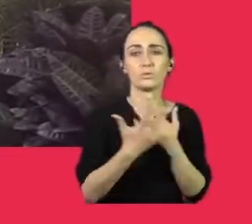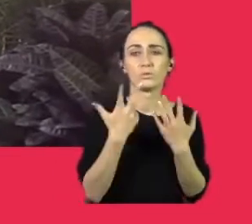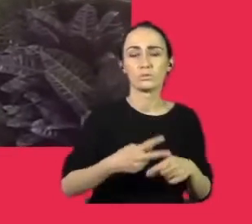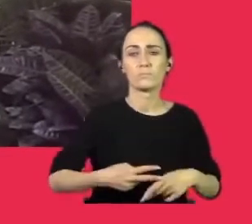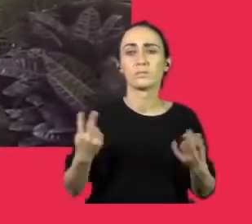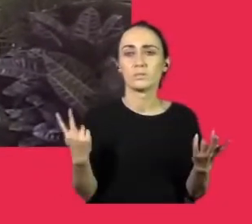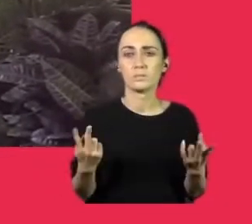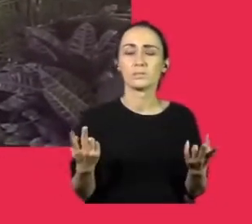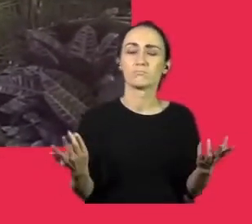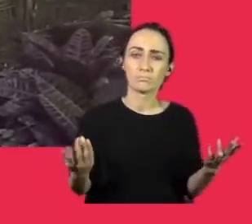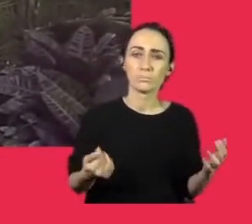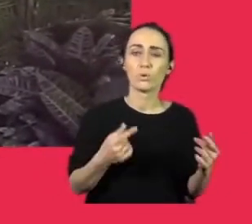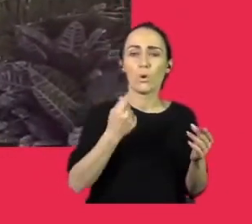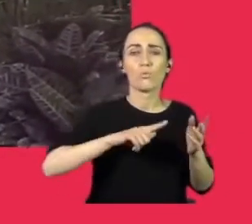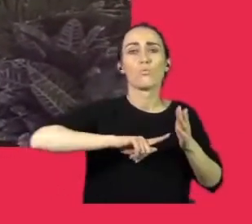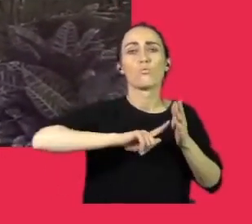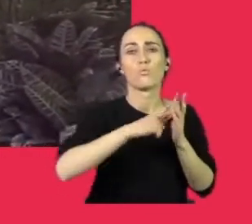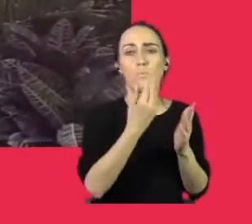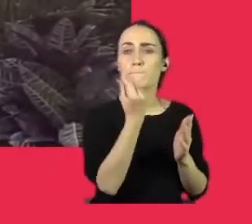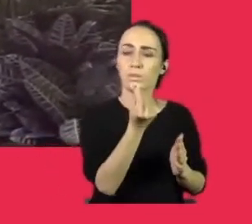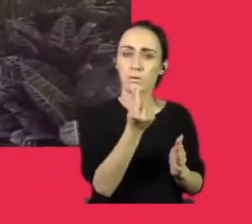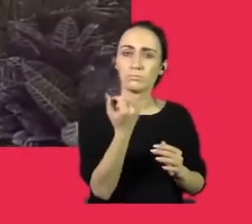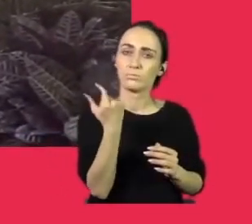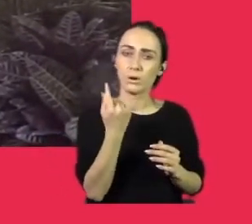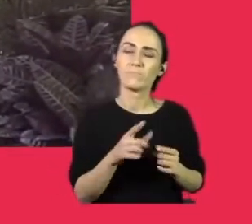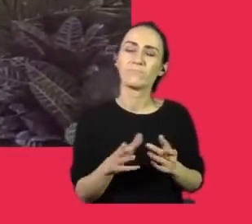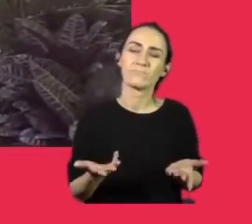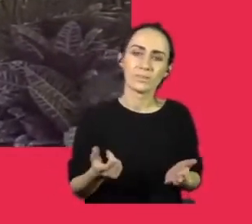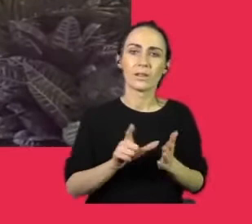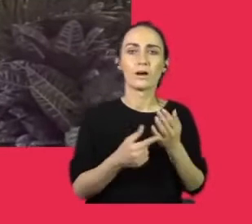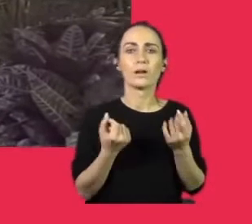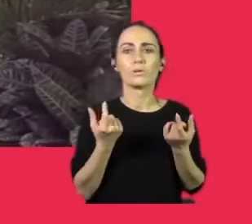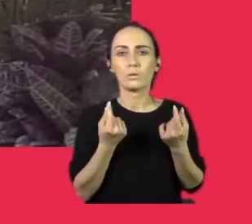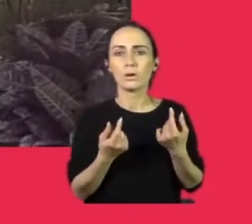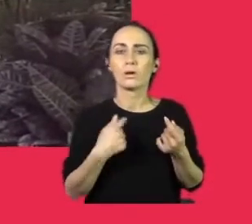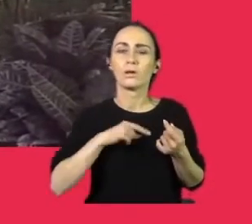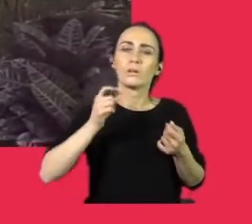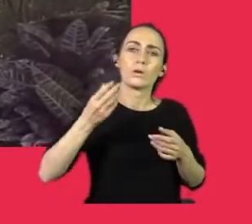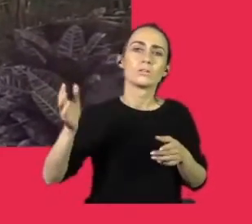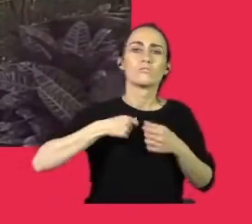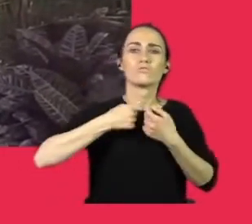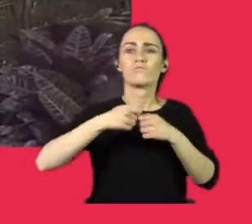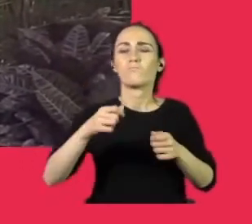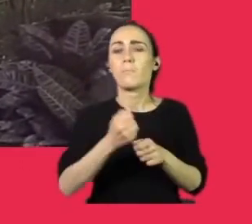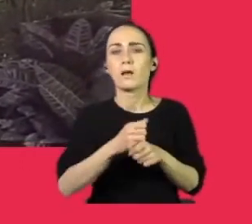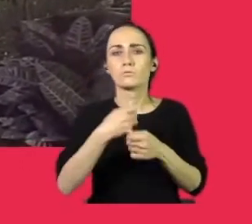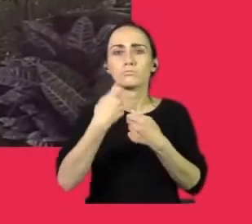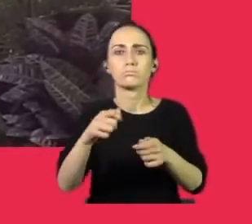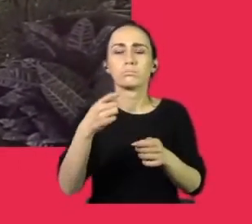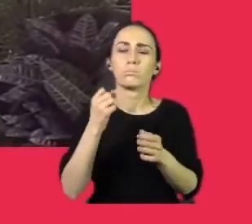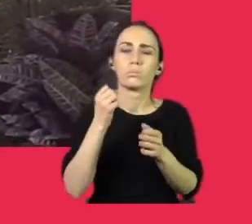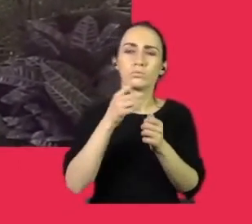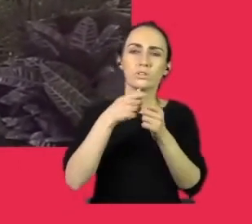spowodowało sporą dziurę w budżecie. Ale radzimy sobie. Nie musieliśmy nikogo zwolnić. Zresztą nie